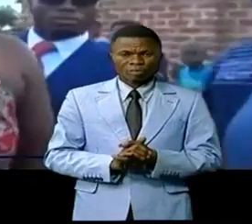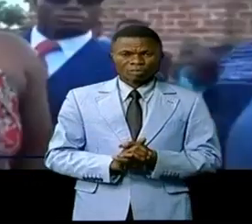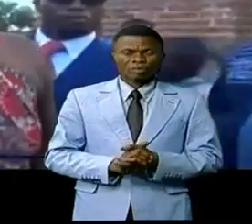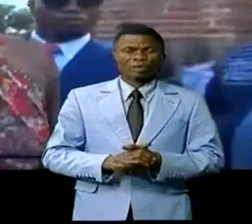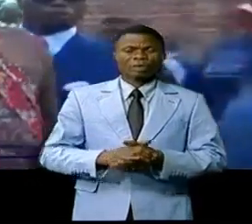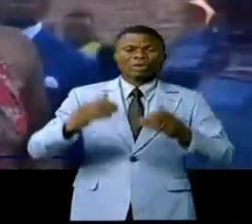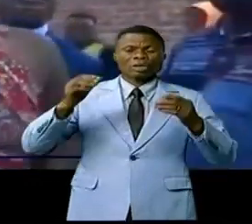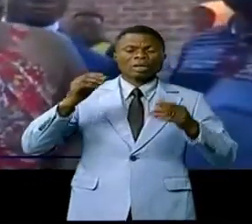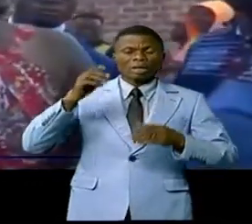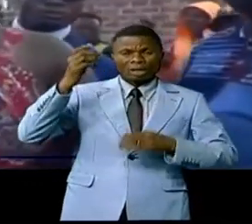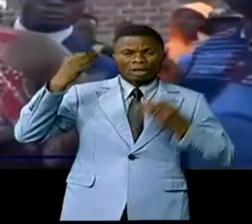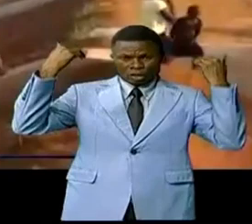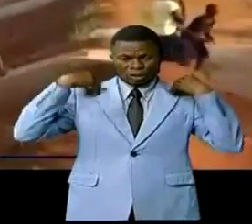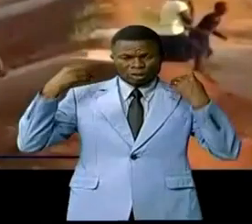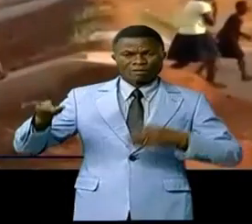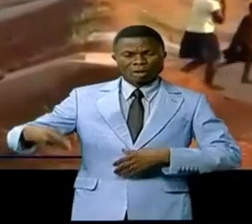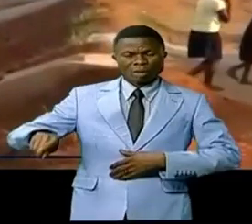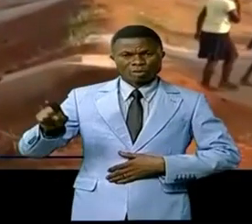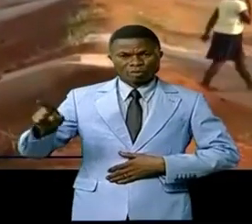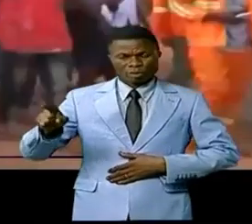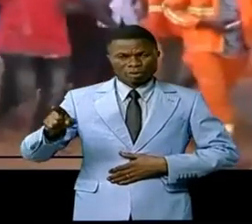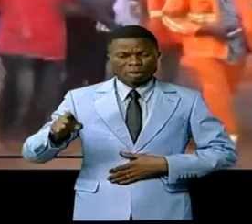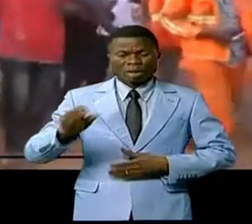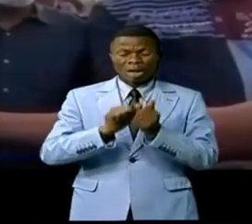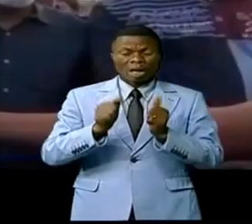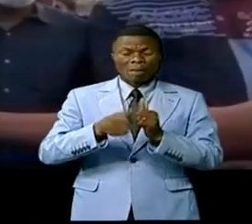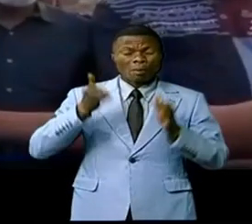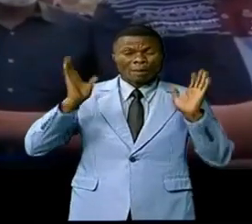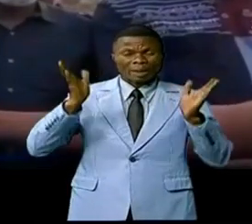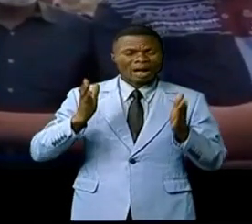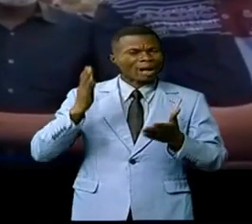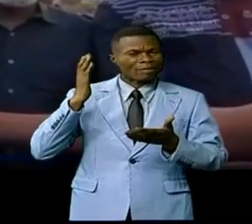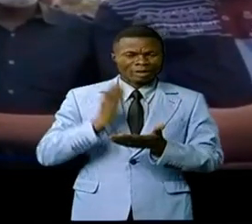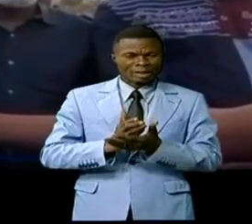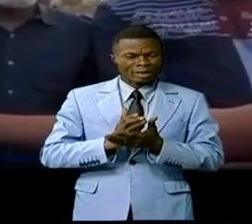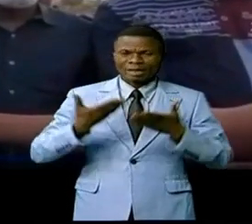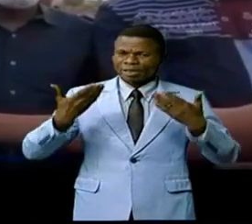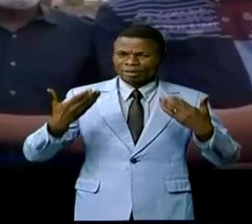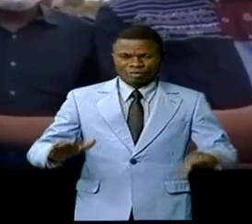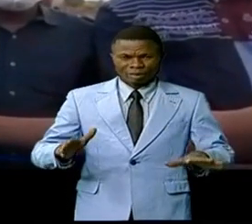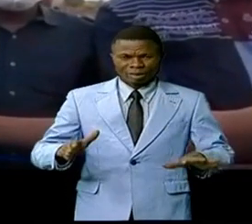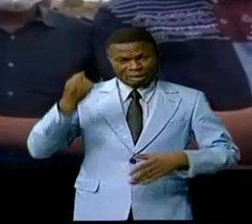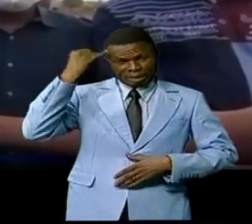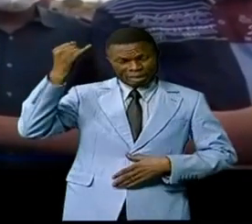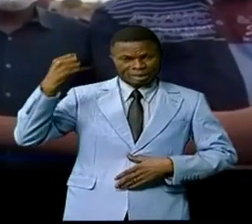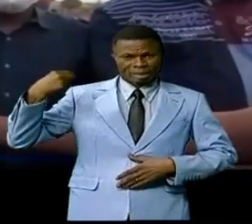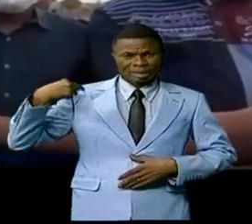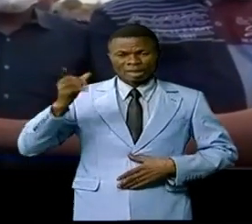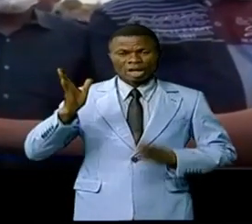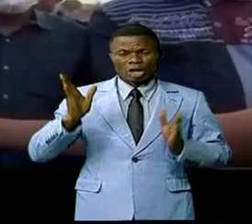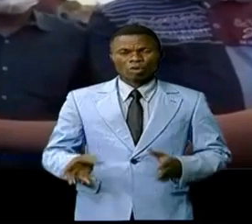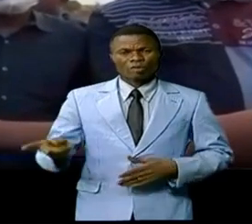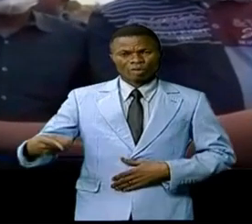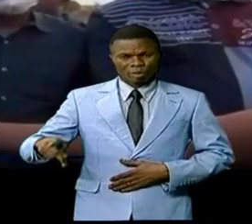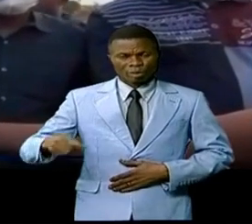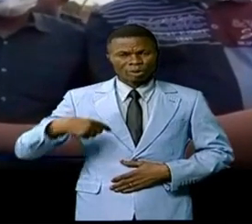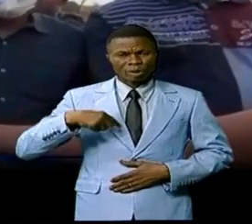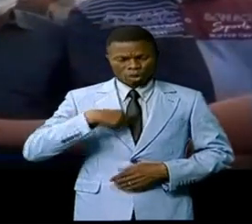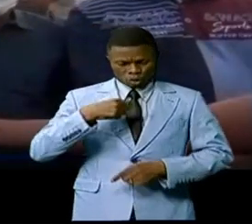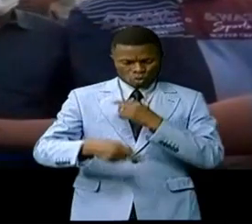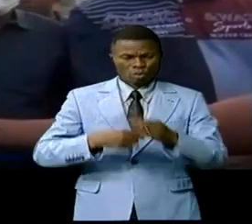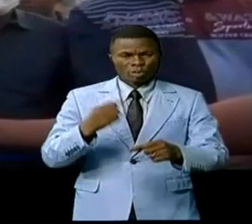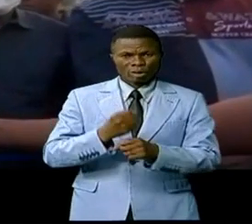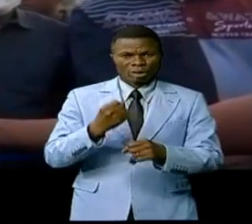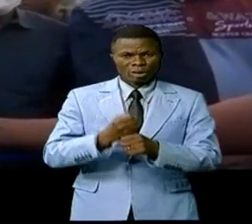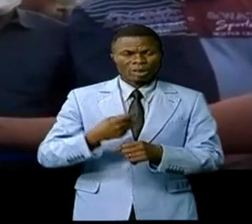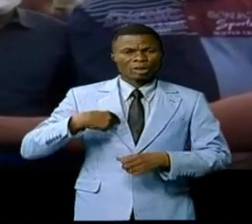'Aleokatanga, Miguel Katem Kachal, le pire a été évité. Sur l'initiative du gouverneur des provinces, nous avons député les travaux.